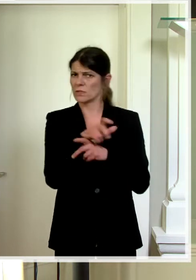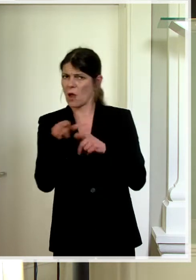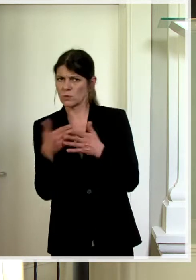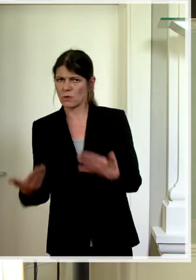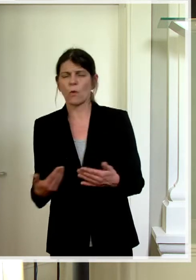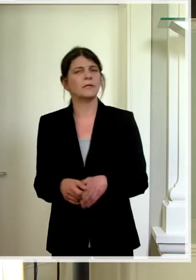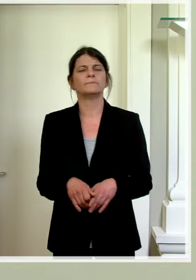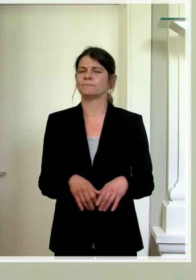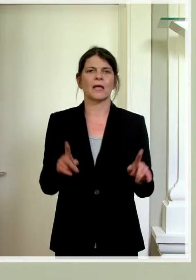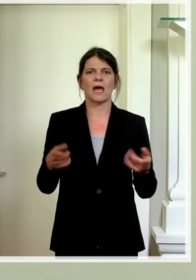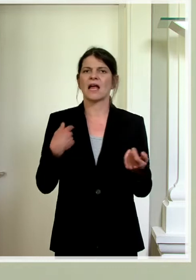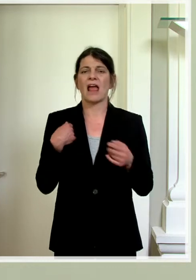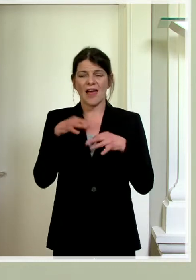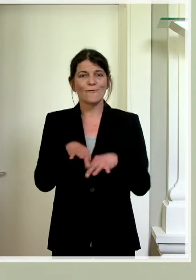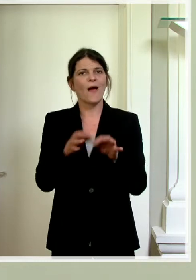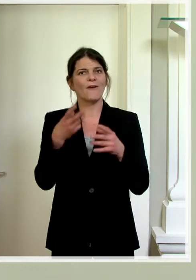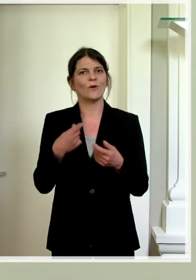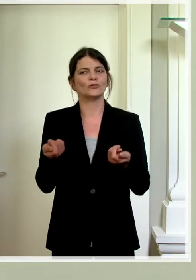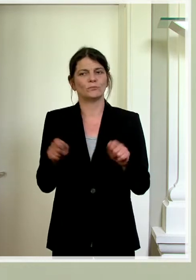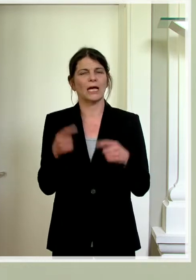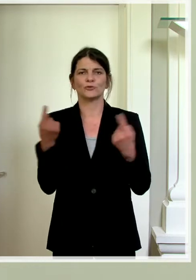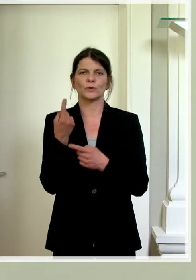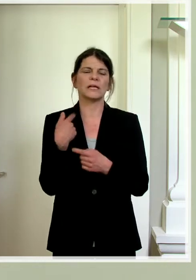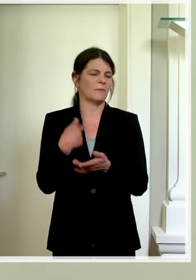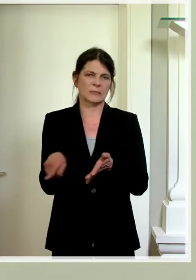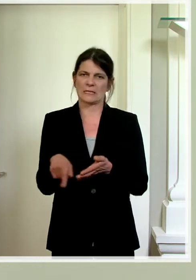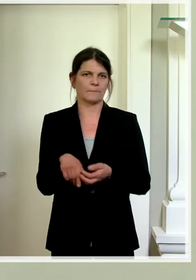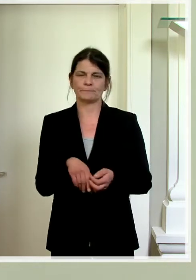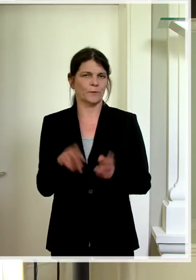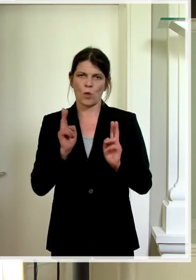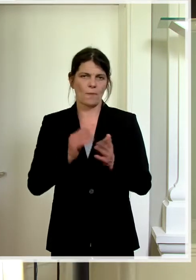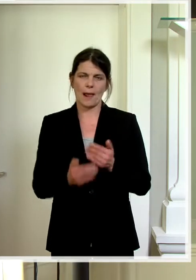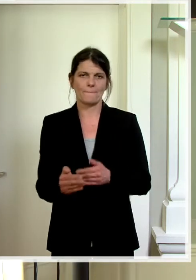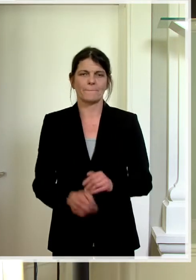Nein, wir haben auf die Einführung einer Sperrstunde verzichtet. Danke.